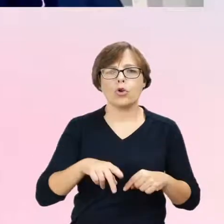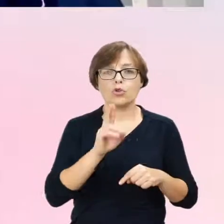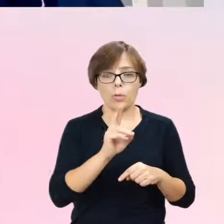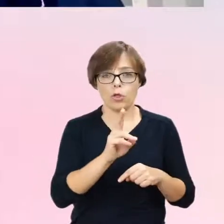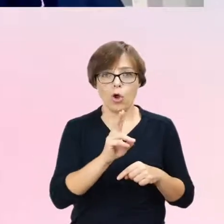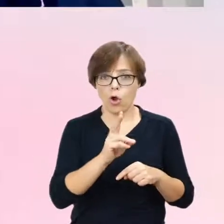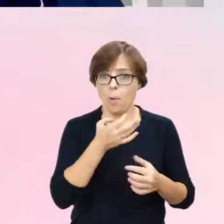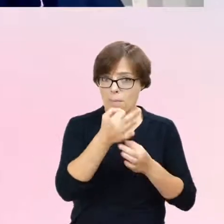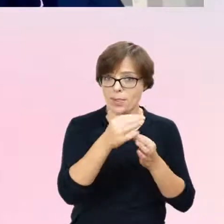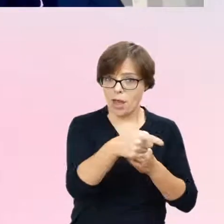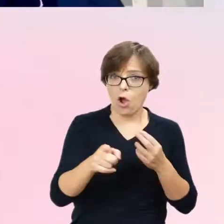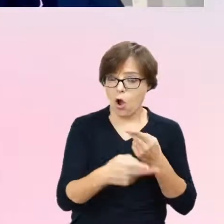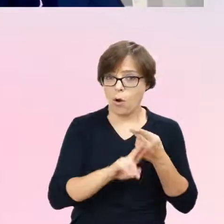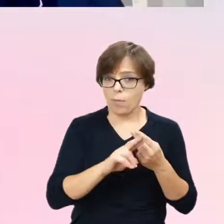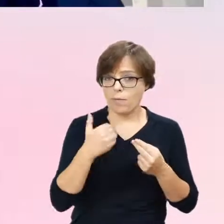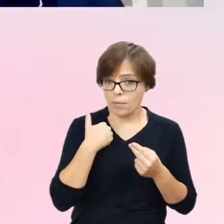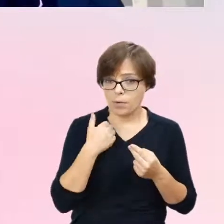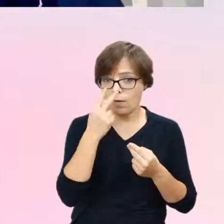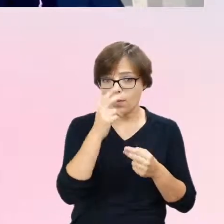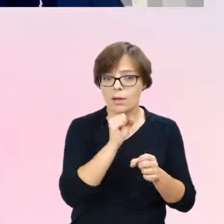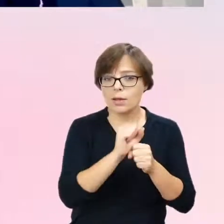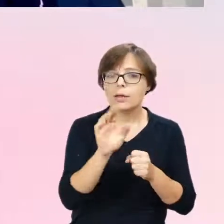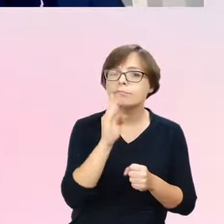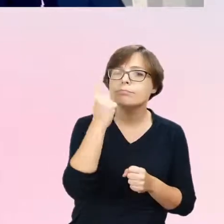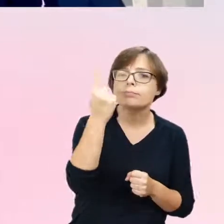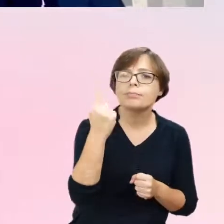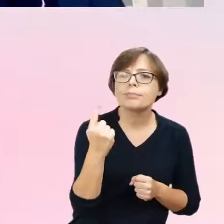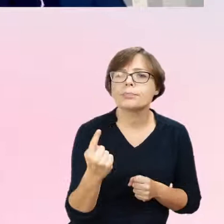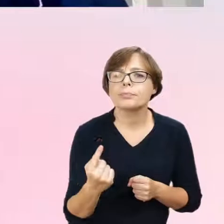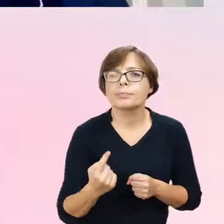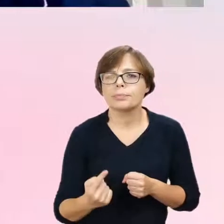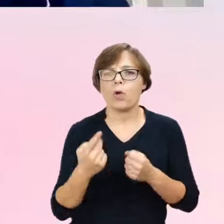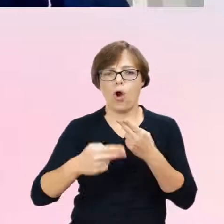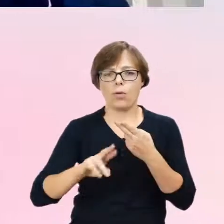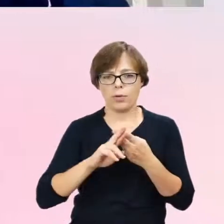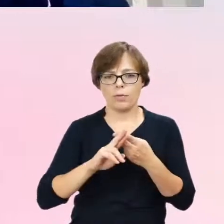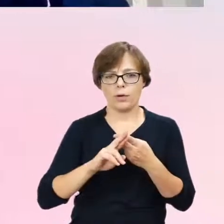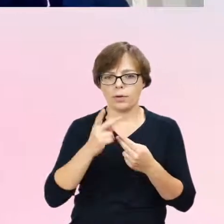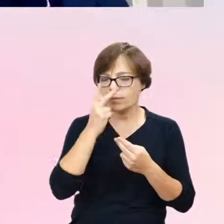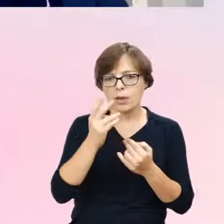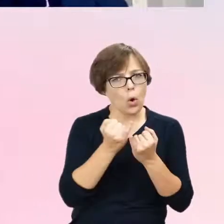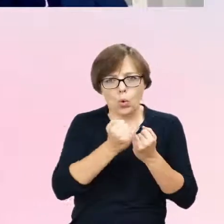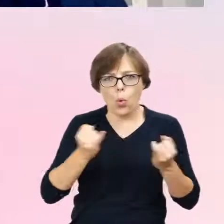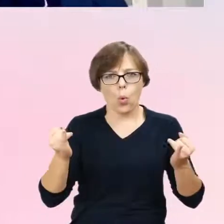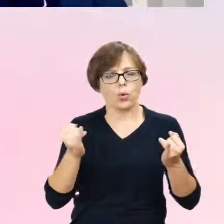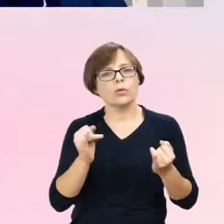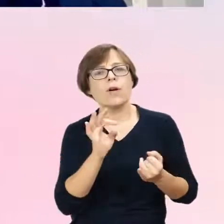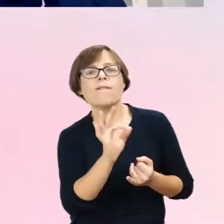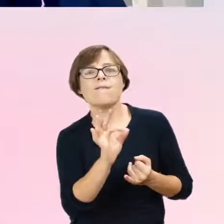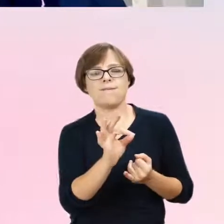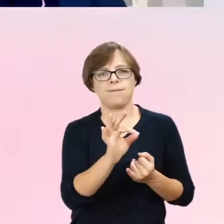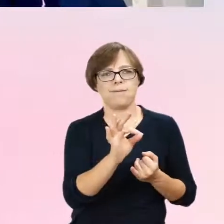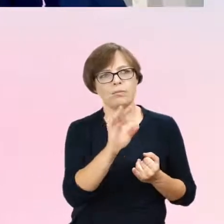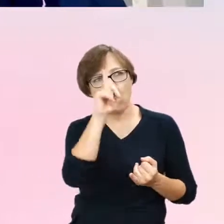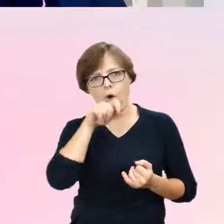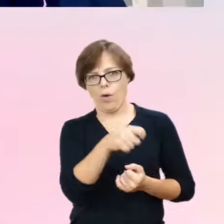zobaczyć tutaj te odpowiedzi po jednej osobie, to są przeróżne określenia, które